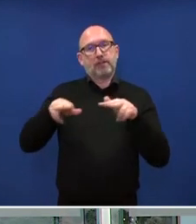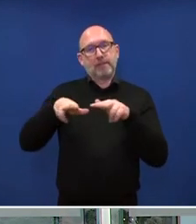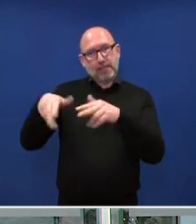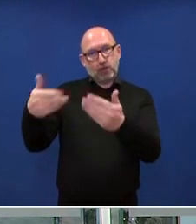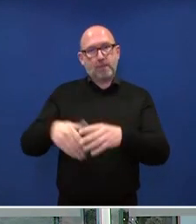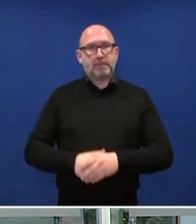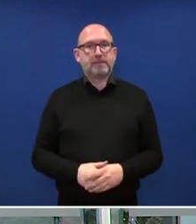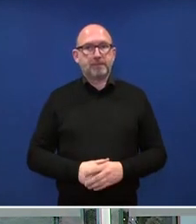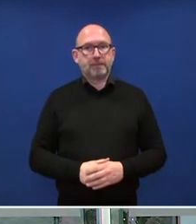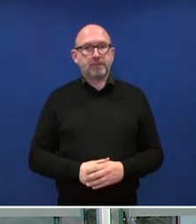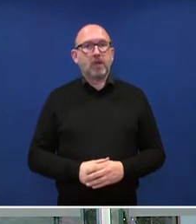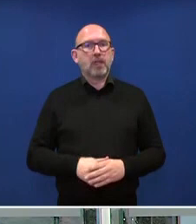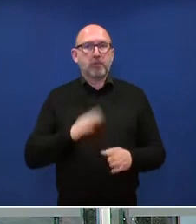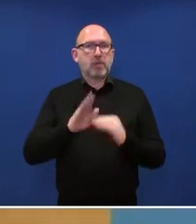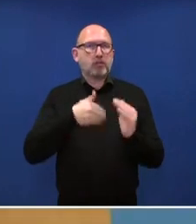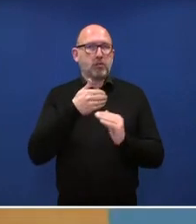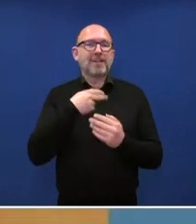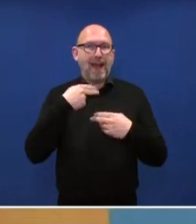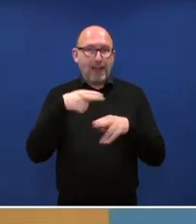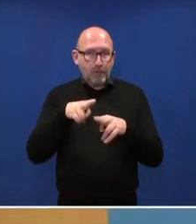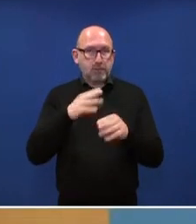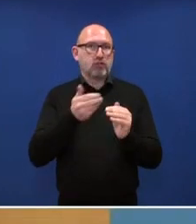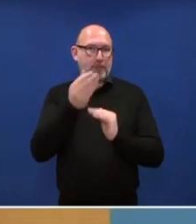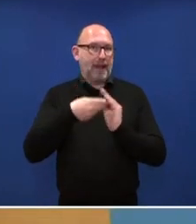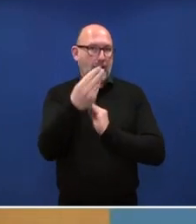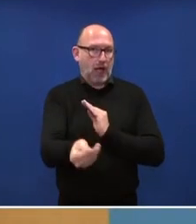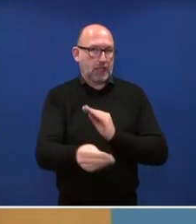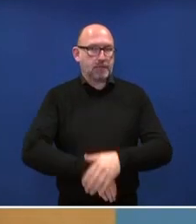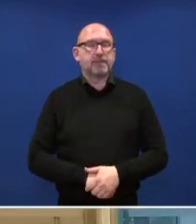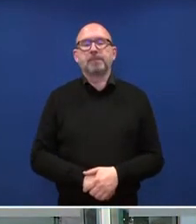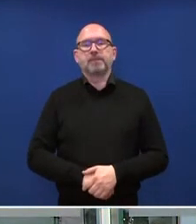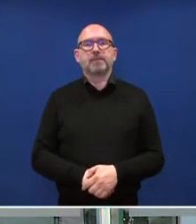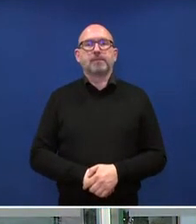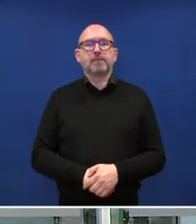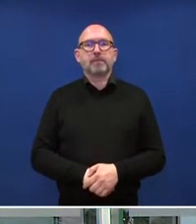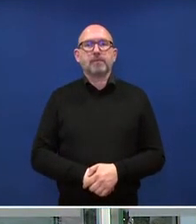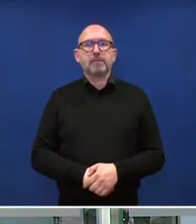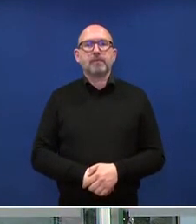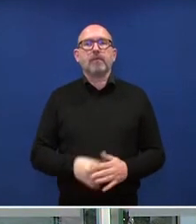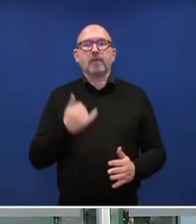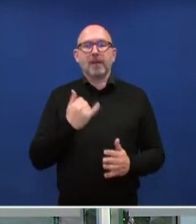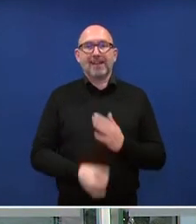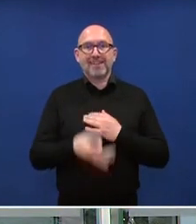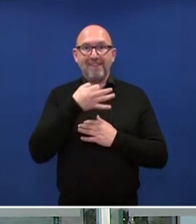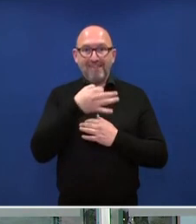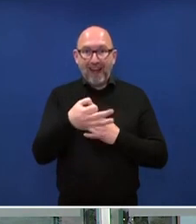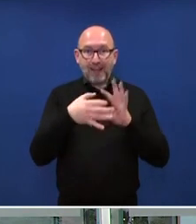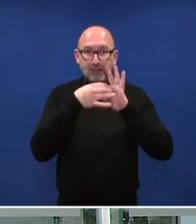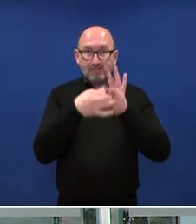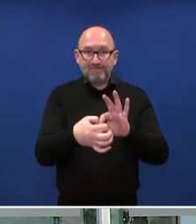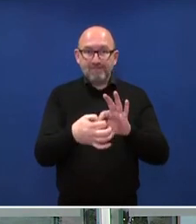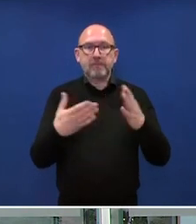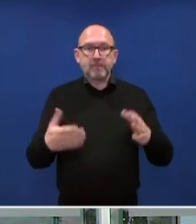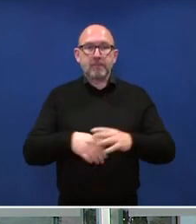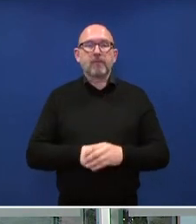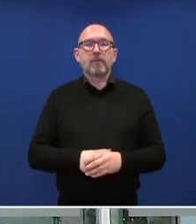Die ich nachreichen müsste, die Antwort auf diese Frage. Und dann die letzte Frage, wie gesagt, zu diesem Komplex. Warum